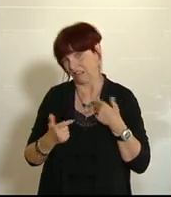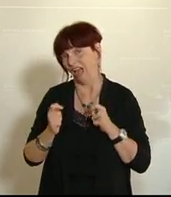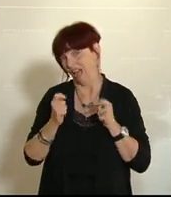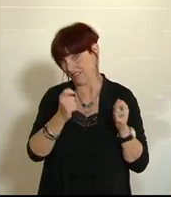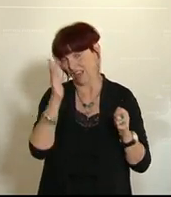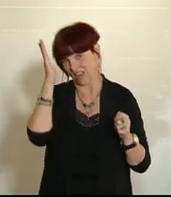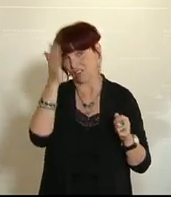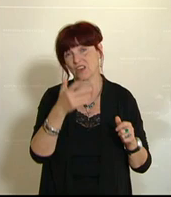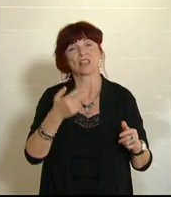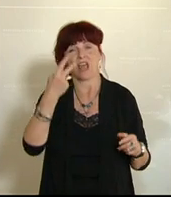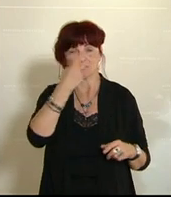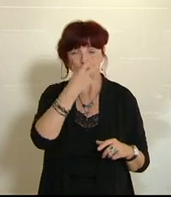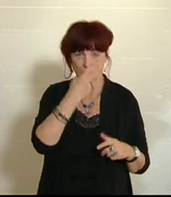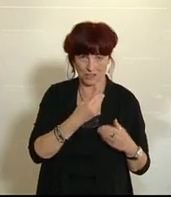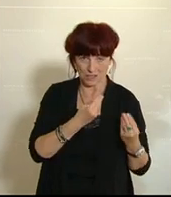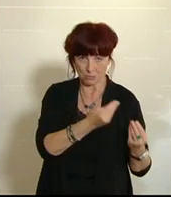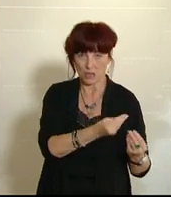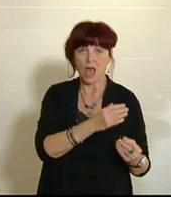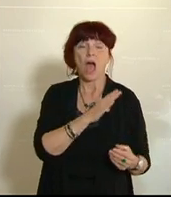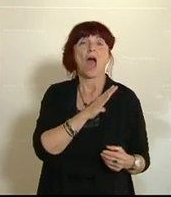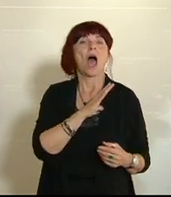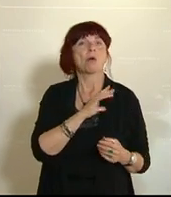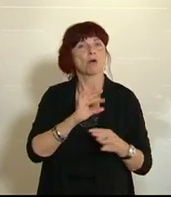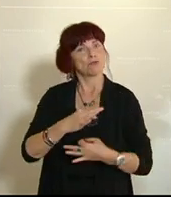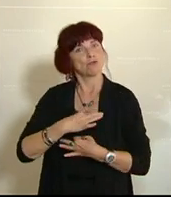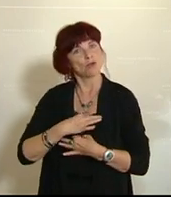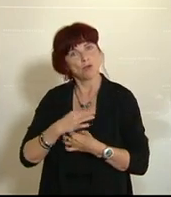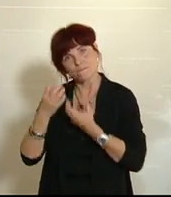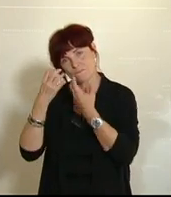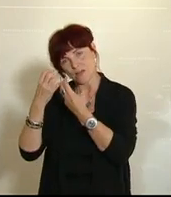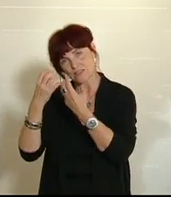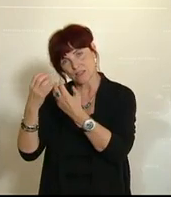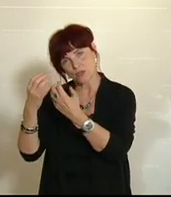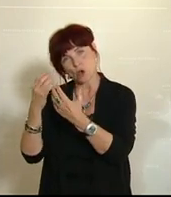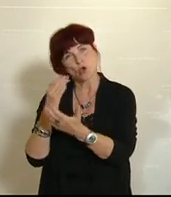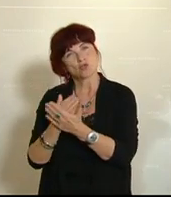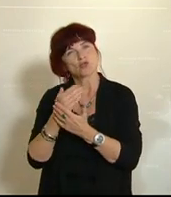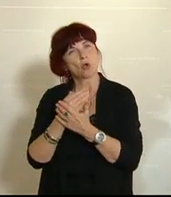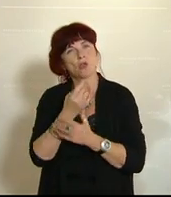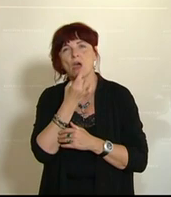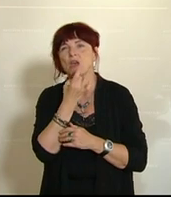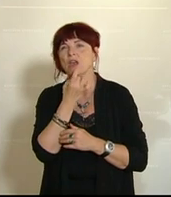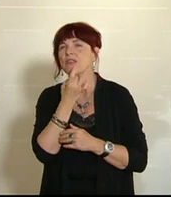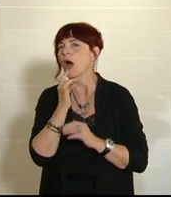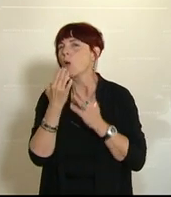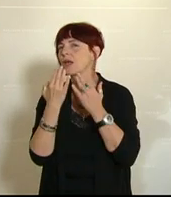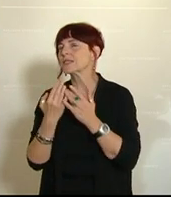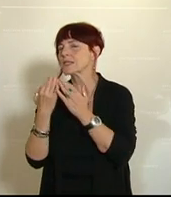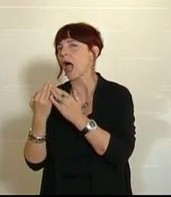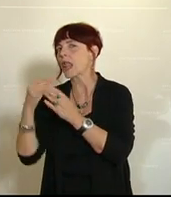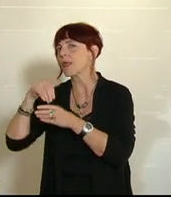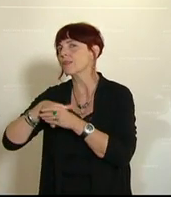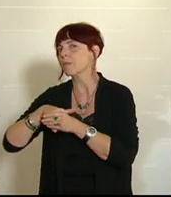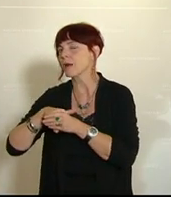Was uns fasziniert ist, dass man schon relativ genau Zahlen dafür drinnen hat. Das heißt, das, was jetzt noch